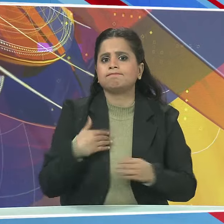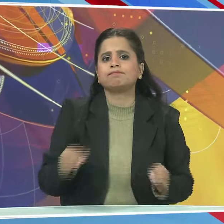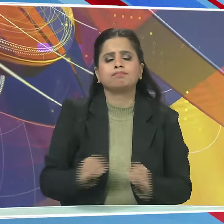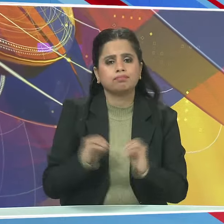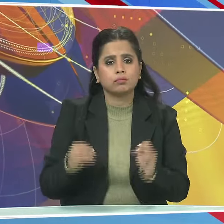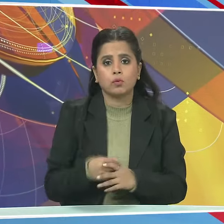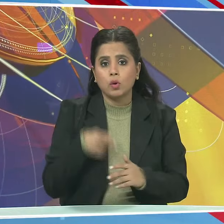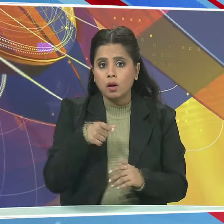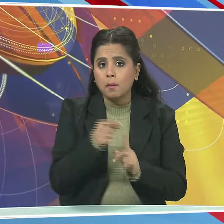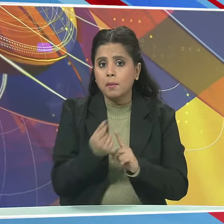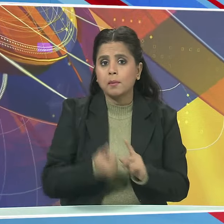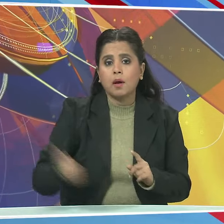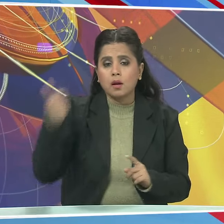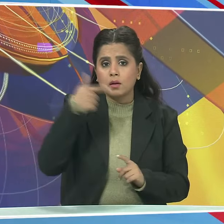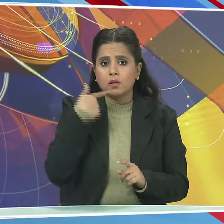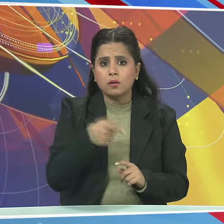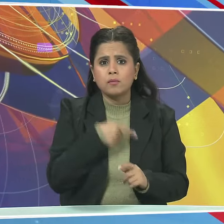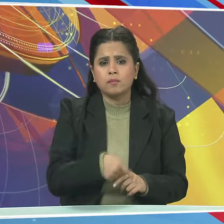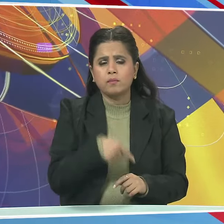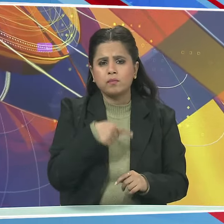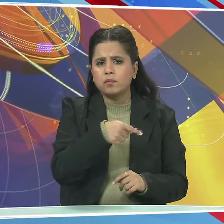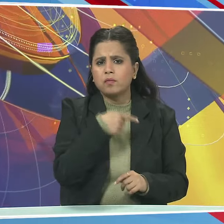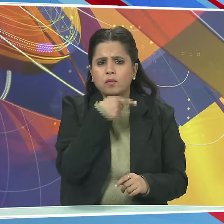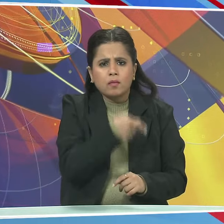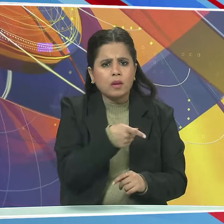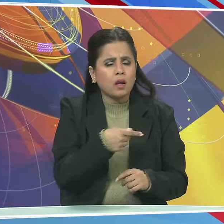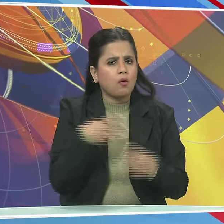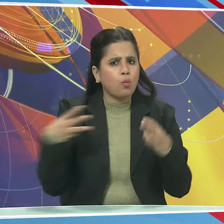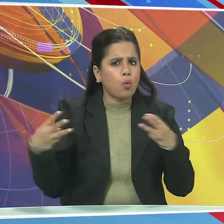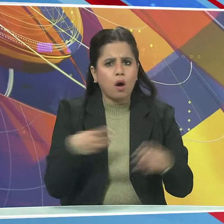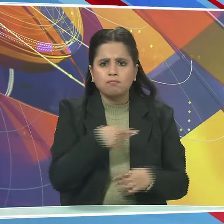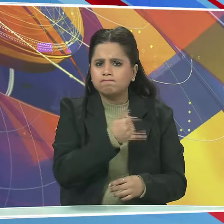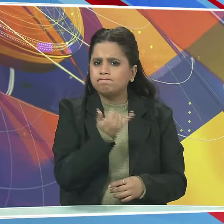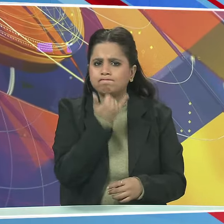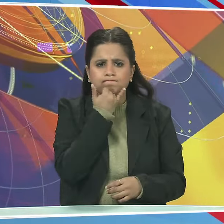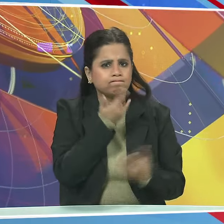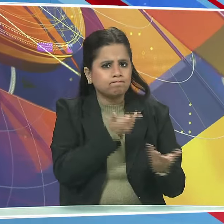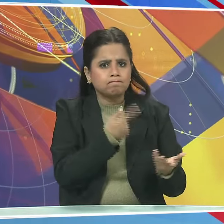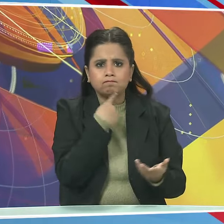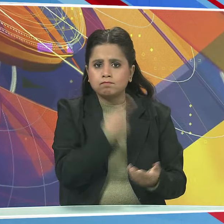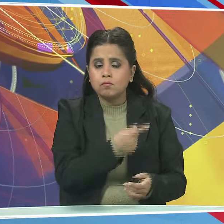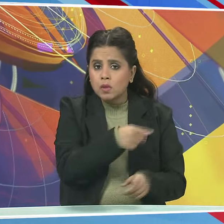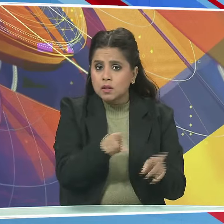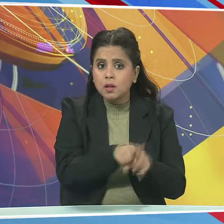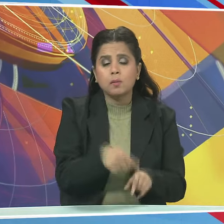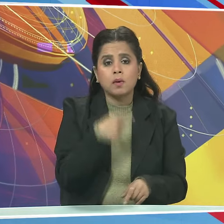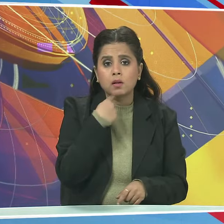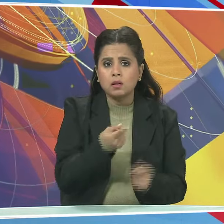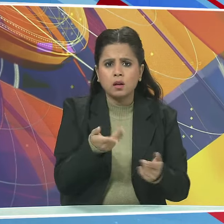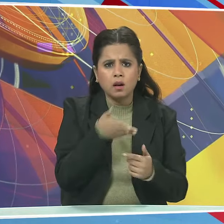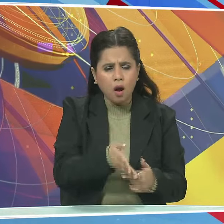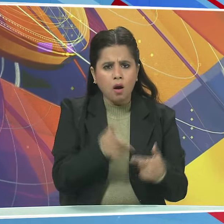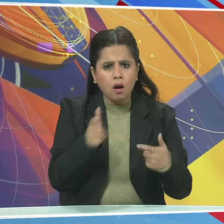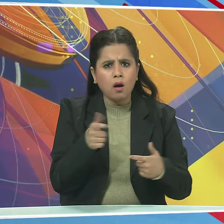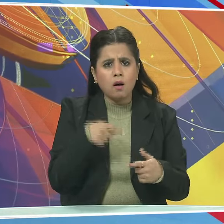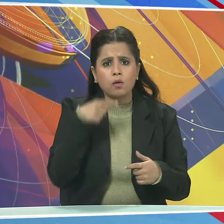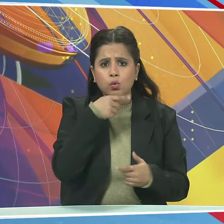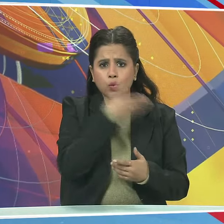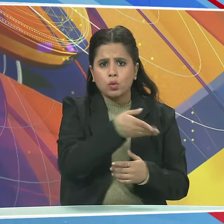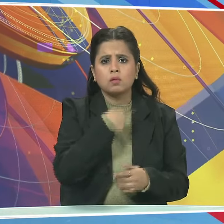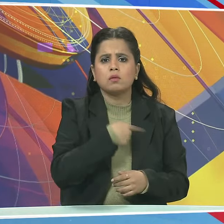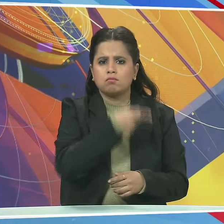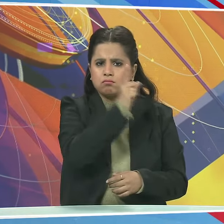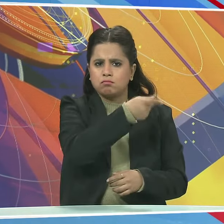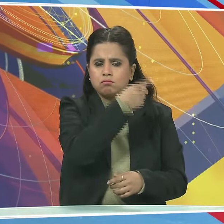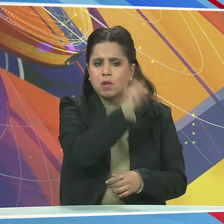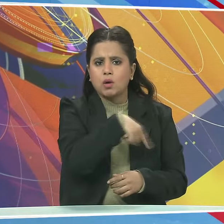जलेंस्की ने इस हमले को युद्ध अपराद बताया है साथ ही ये भी कहा कि इस हमले के दोशियों को जिम्मेदार